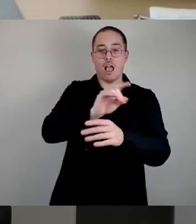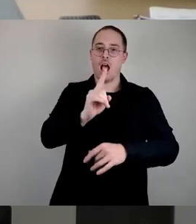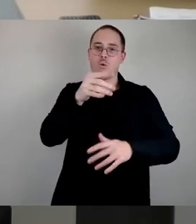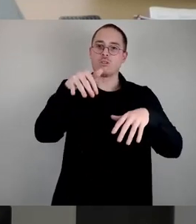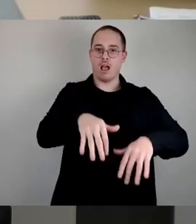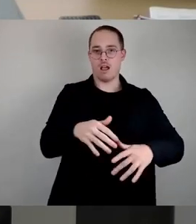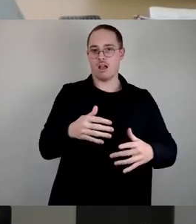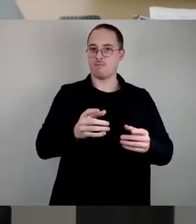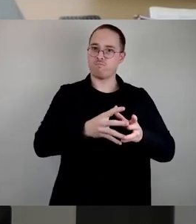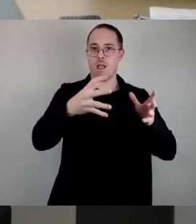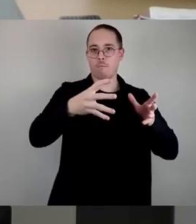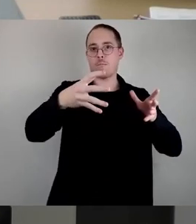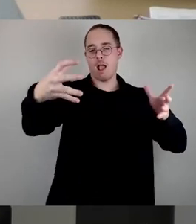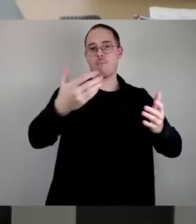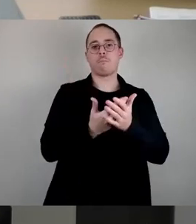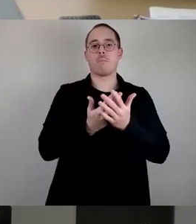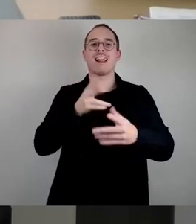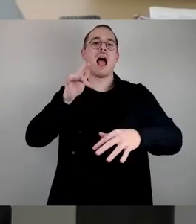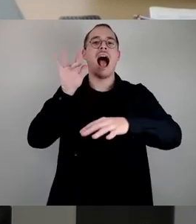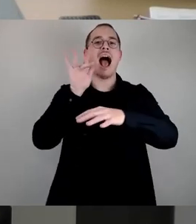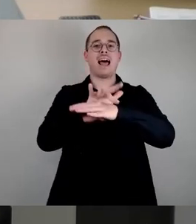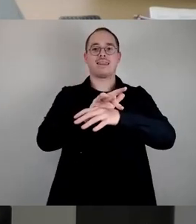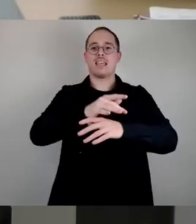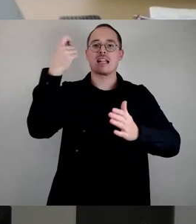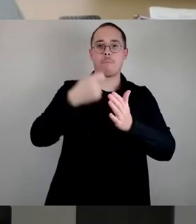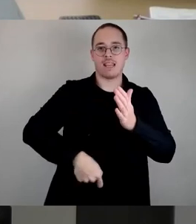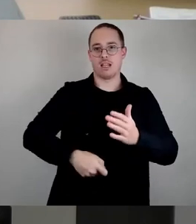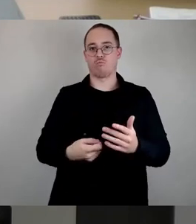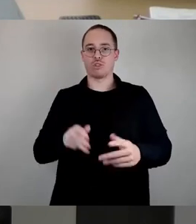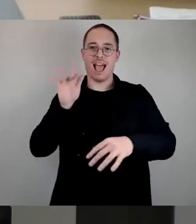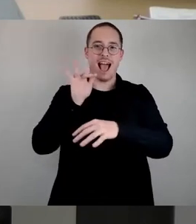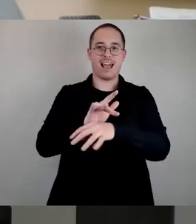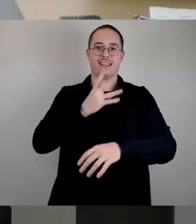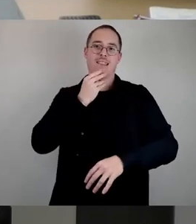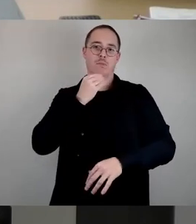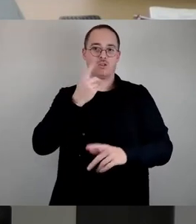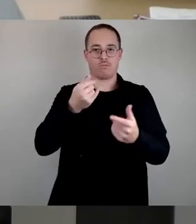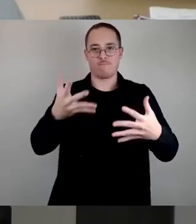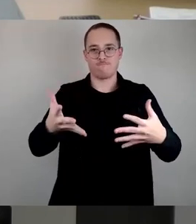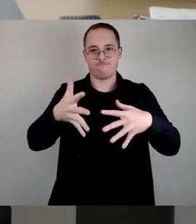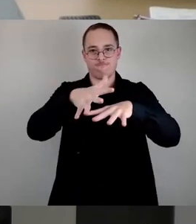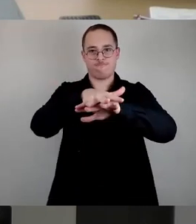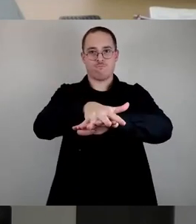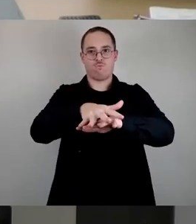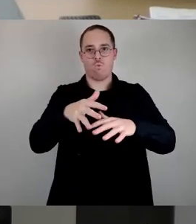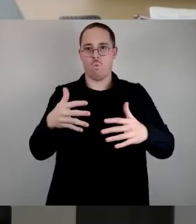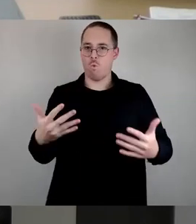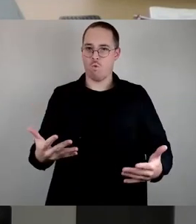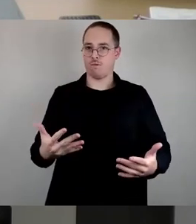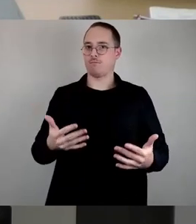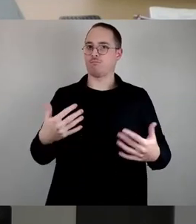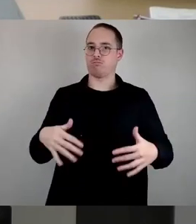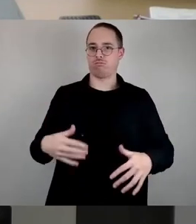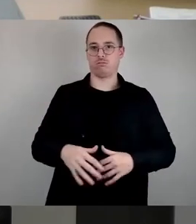Antisemitismus zu einem unappetitlichen Amalgan, das von einer angeblich toleranten und pluralistischen Elite schweigend hingenommen wird.